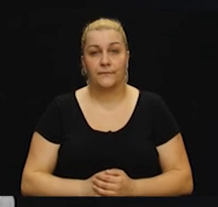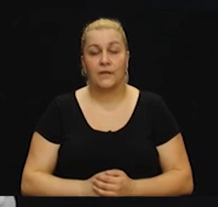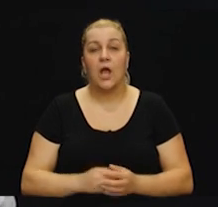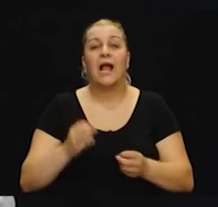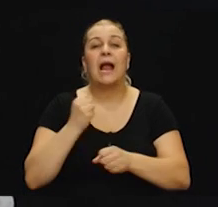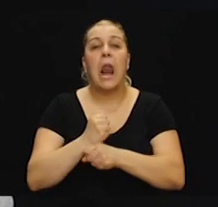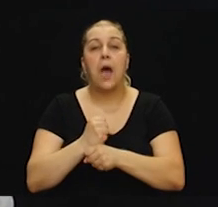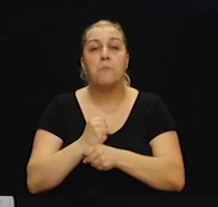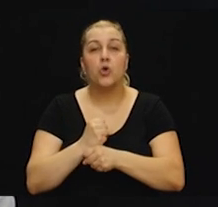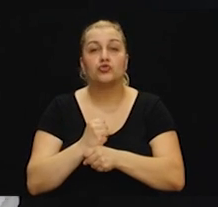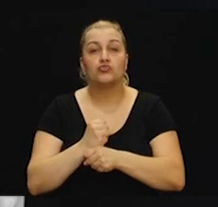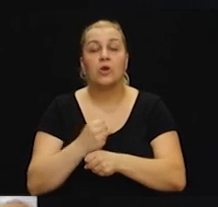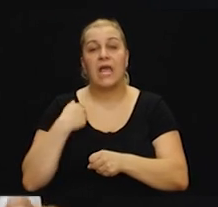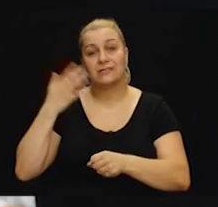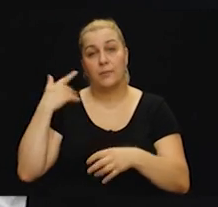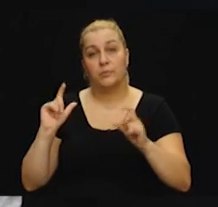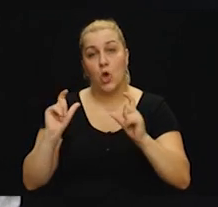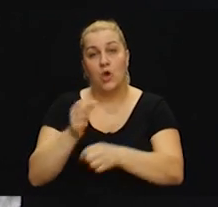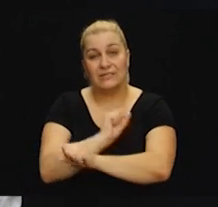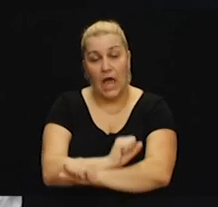na glamoču sam i zarobljen.